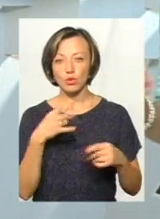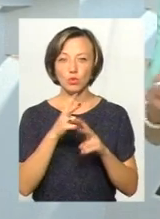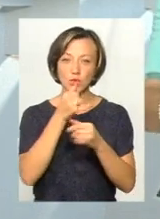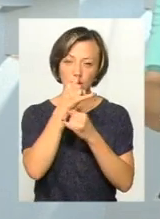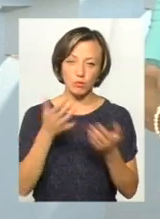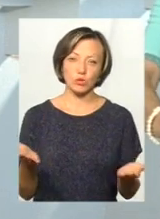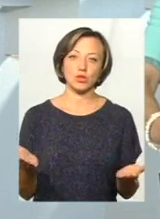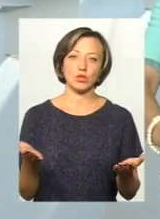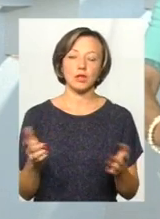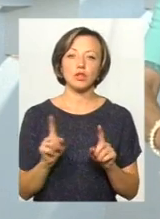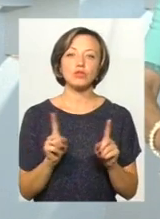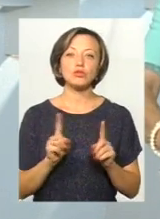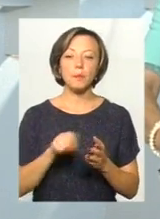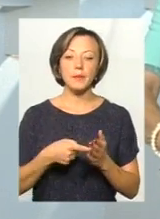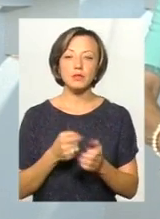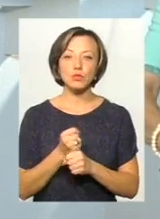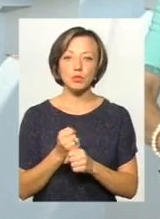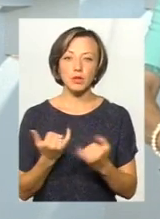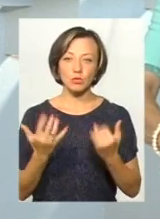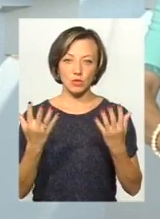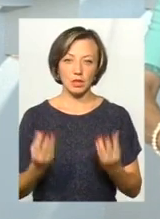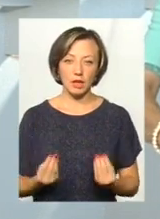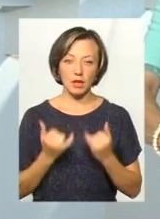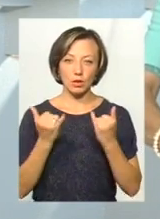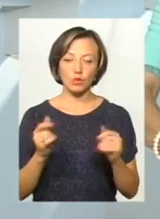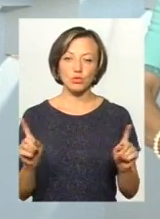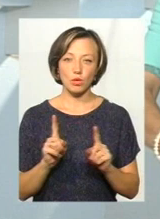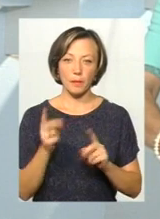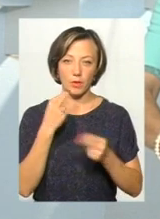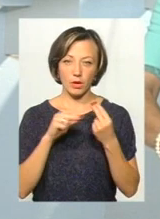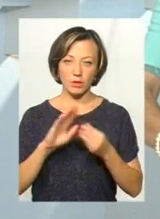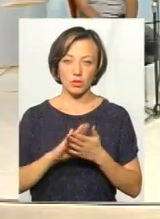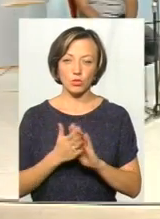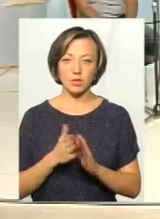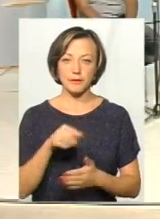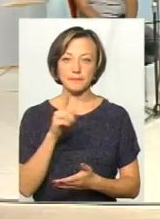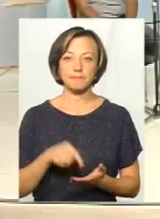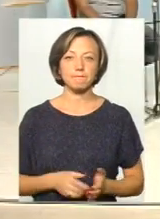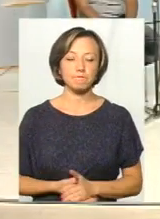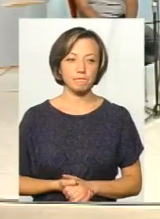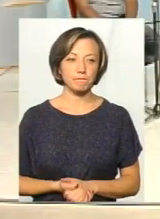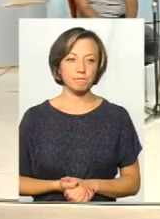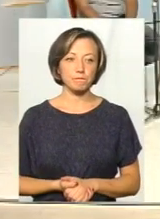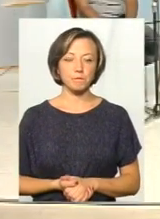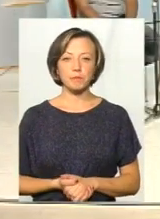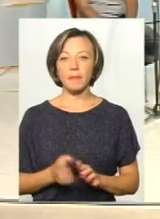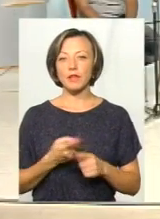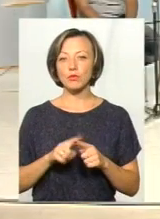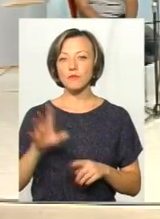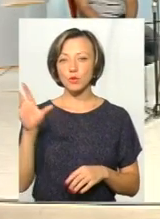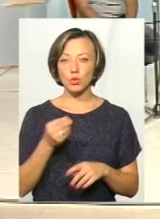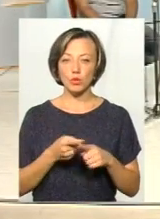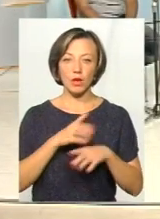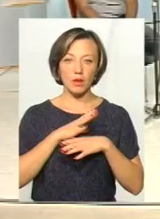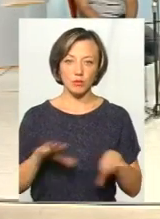може. Що місто зробило на сьогоднішній день для того, щоб ситуація змінилася? Щоб цього всього не було?